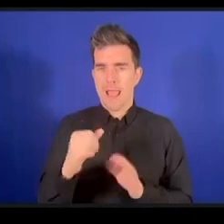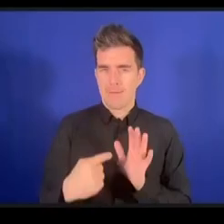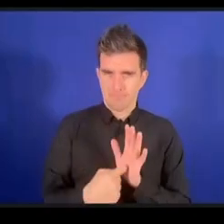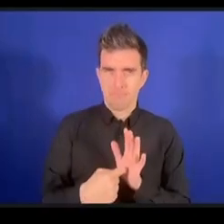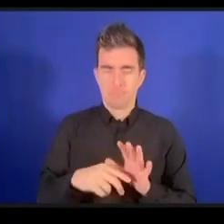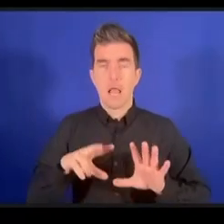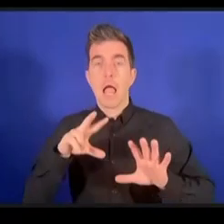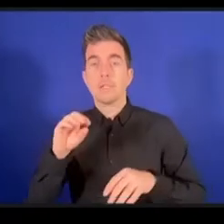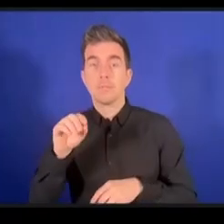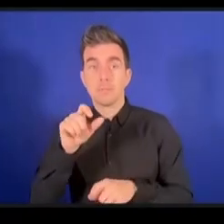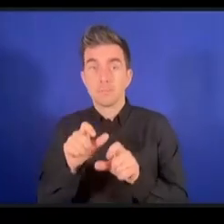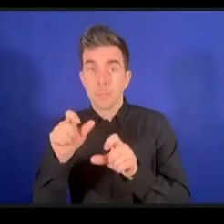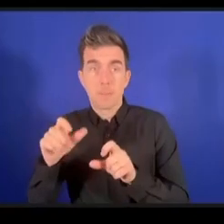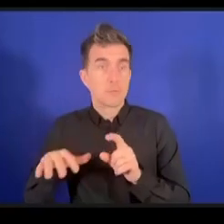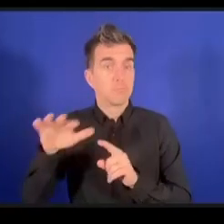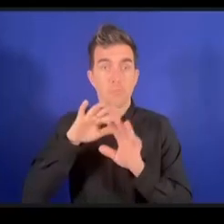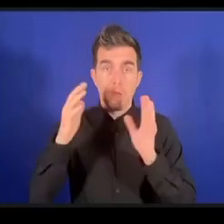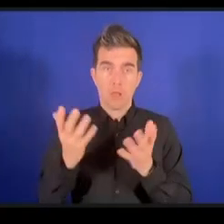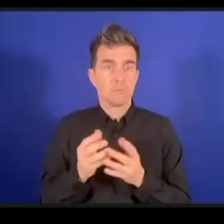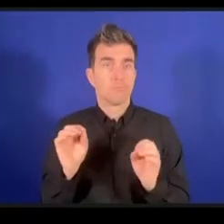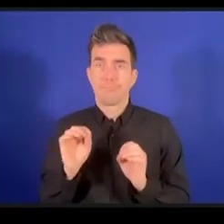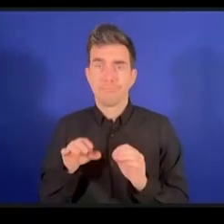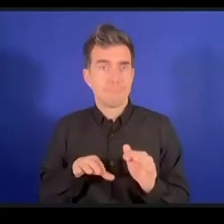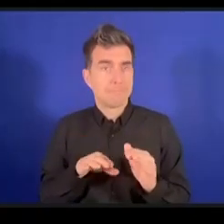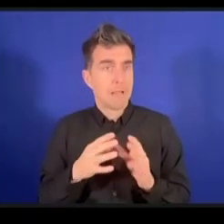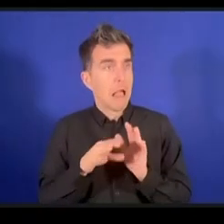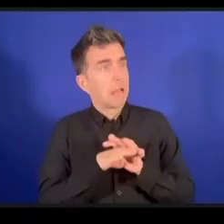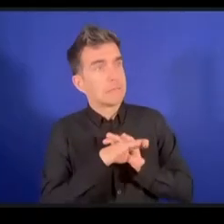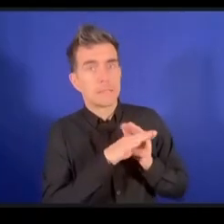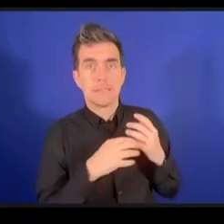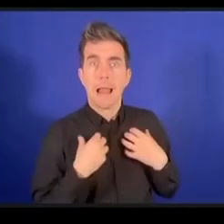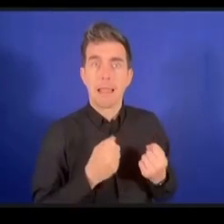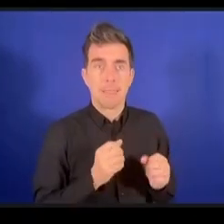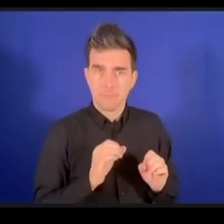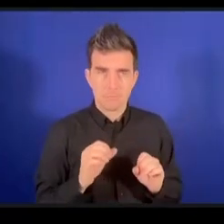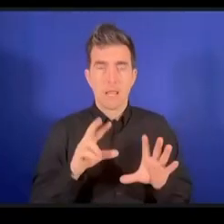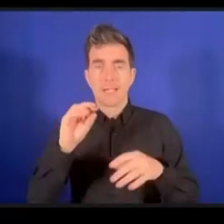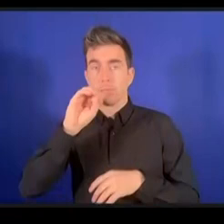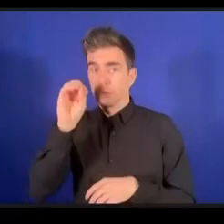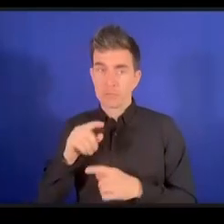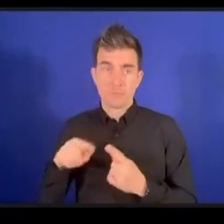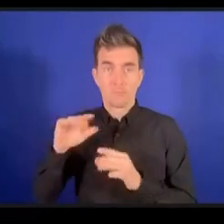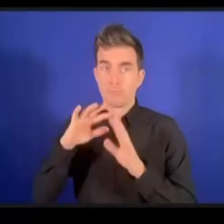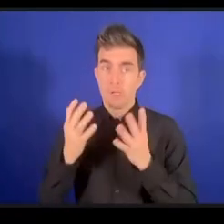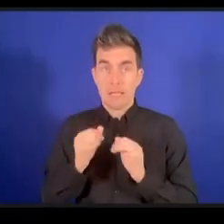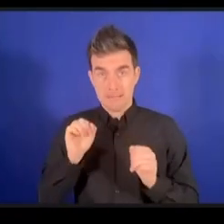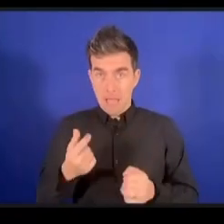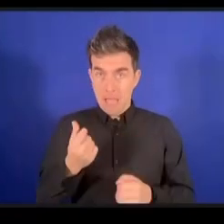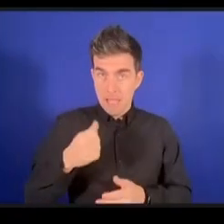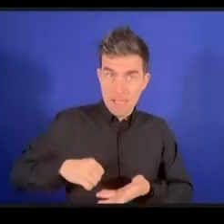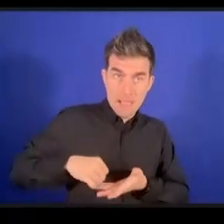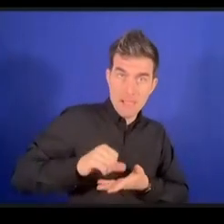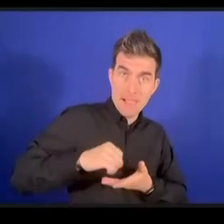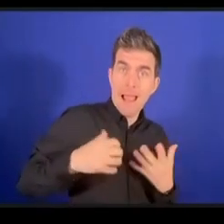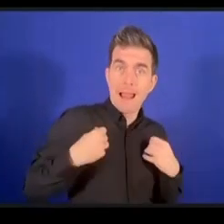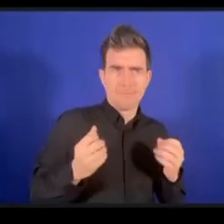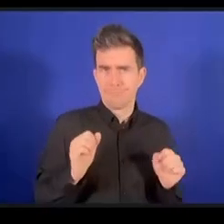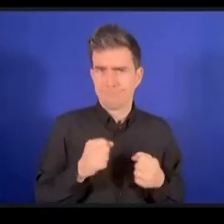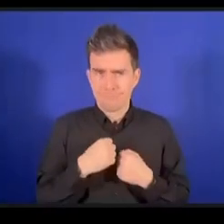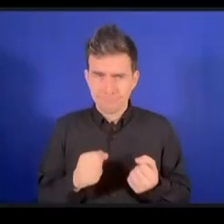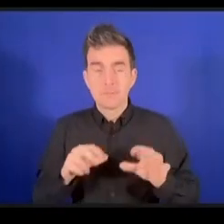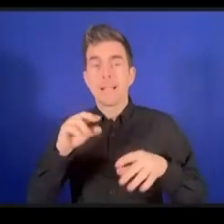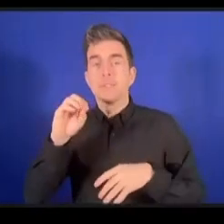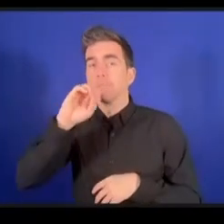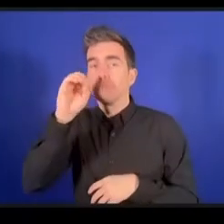من الناس في العالم لا يمكنهم الحصول على الخدمات الصحية و80% من الناس في العالم يعانون من